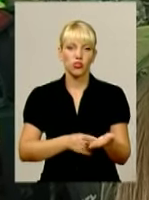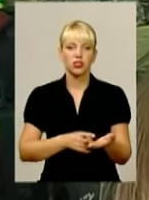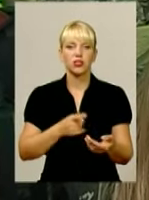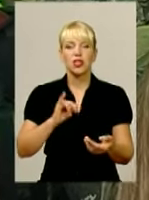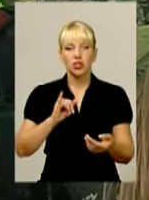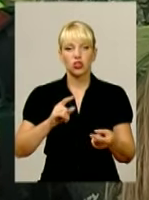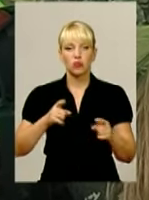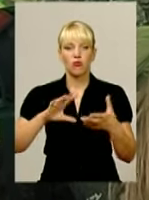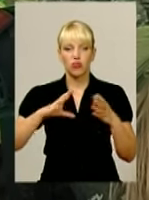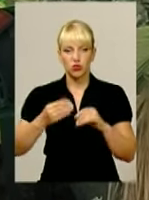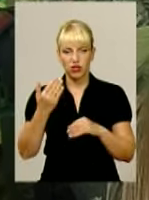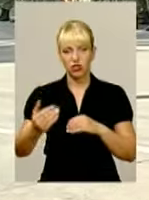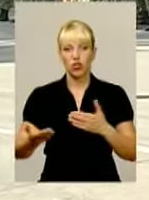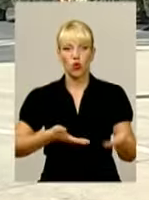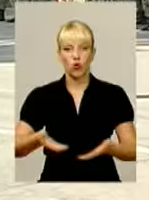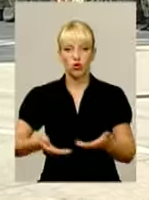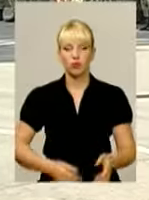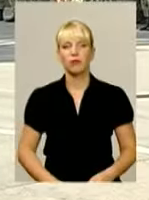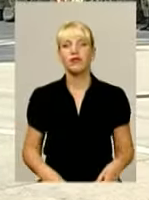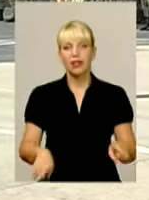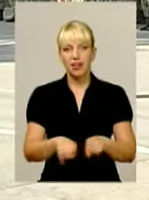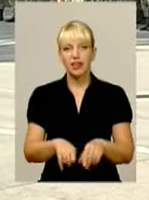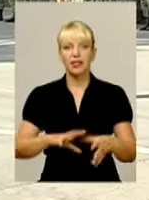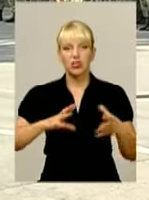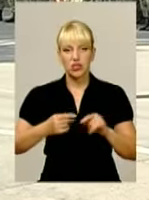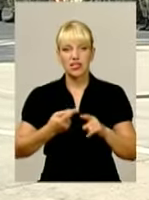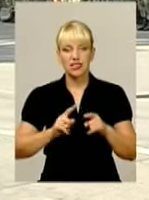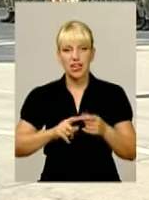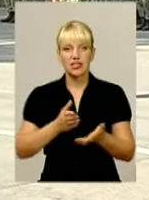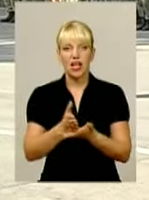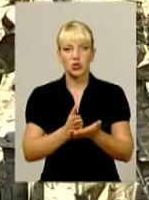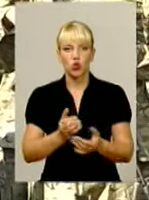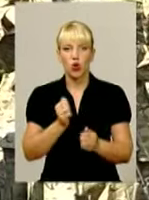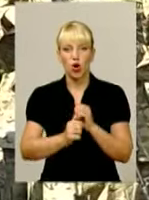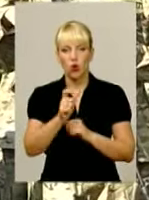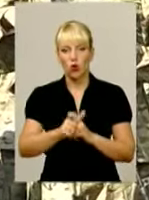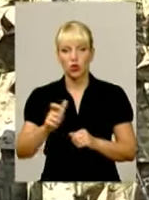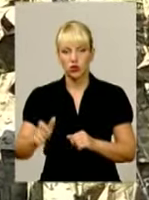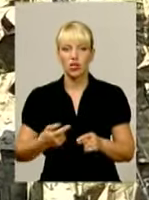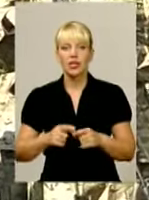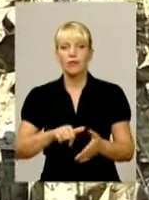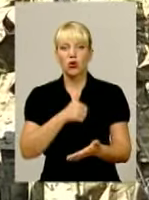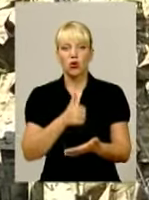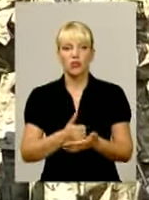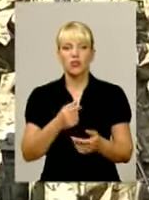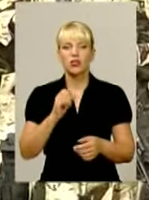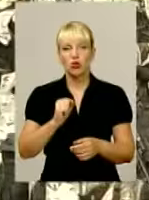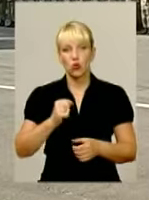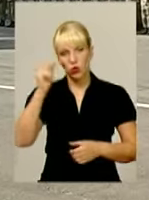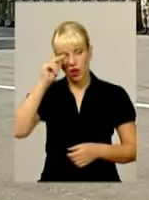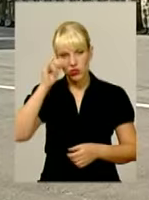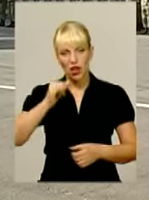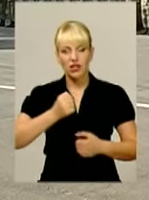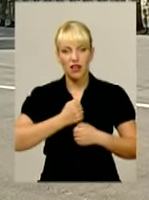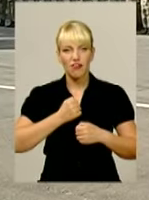в результатах їхньої ходьби. Такий результат – заслуга кожного, впевнений курсант Владислав. Найголовніше і в навчанні, і в бою,